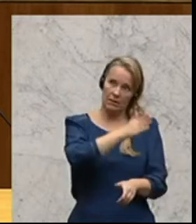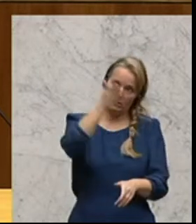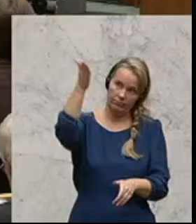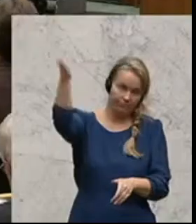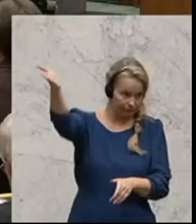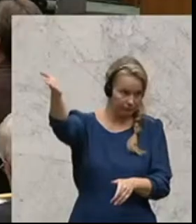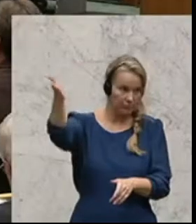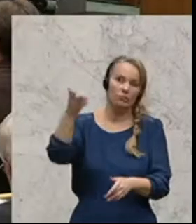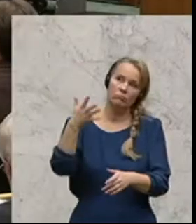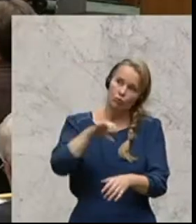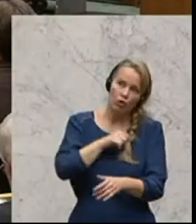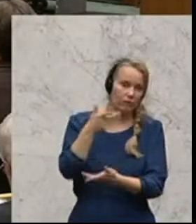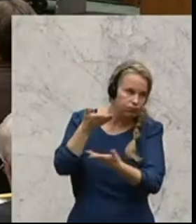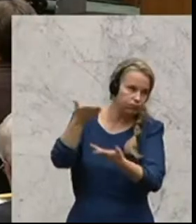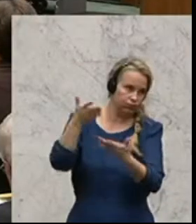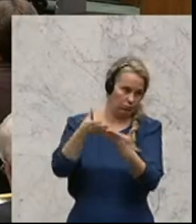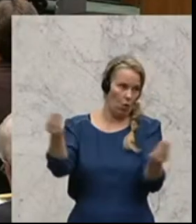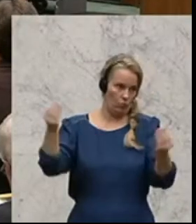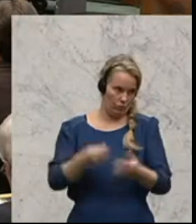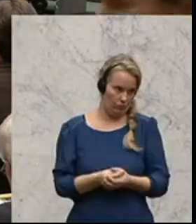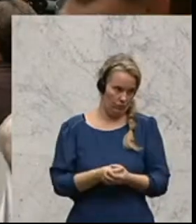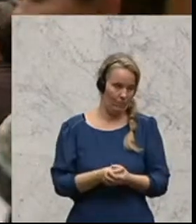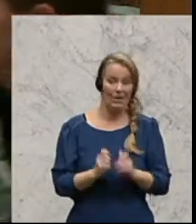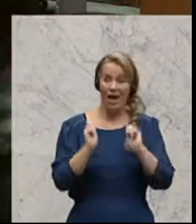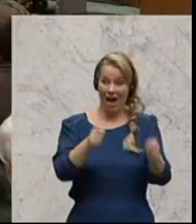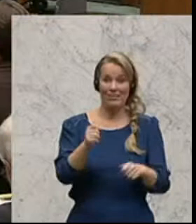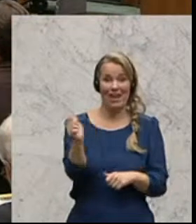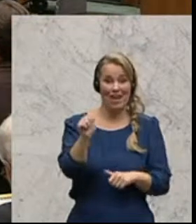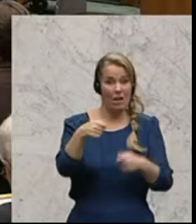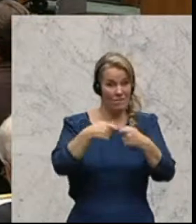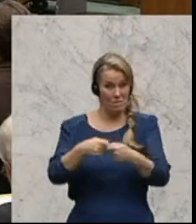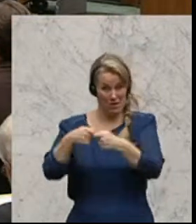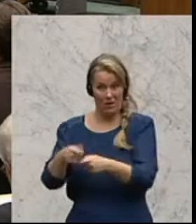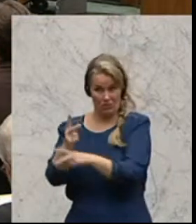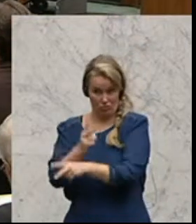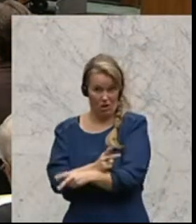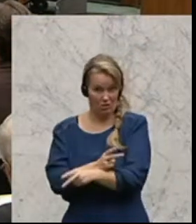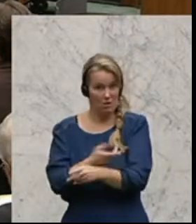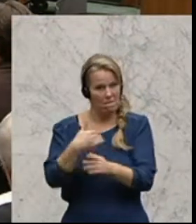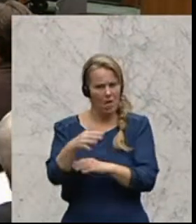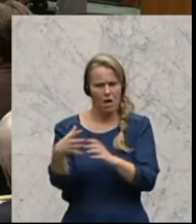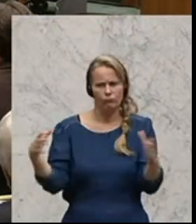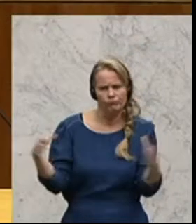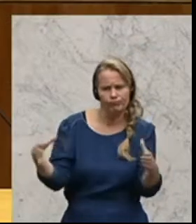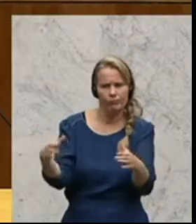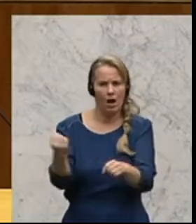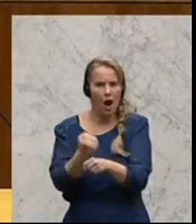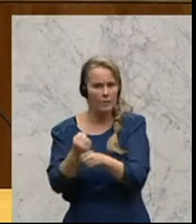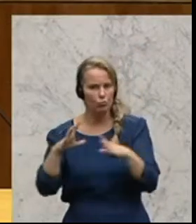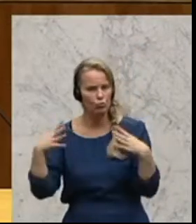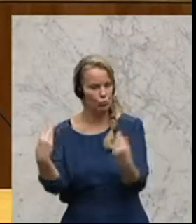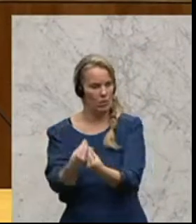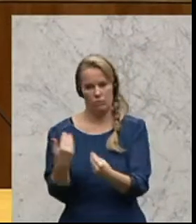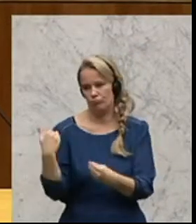vielleicht einen Durchbruch zu erzielen. Der Antrag der elf Mitgliedstaaten auf diese verstärkte Zusammenarbeit läuft